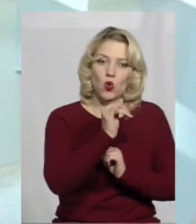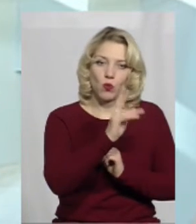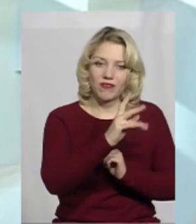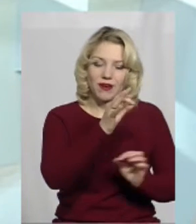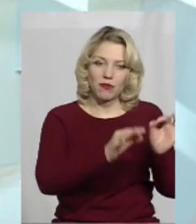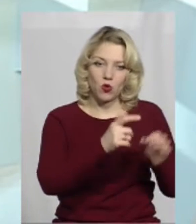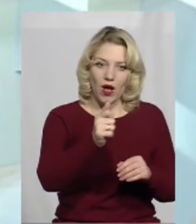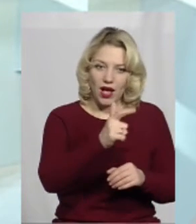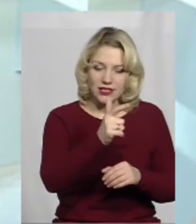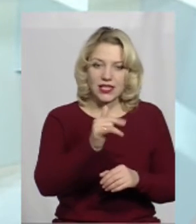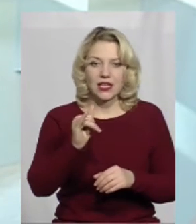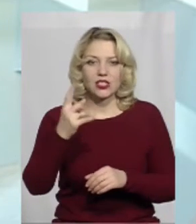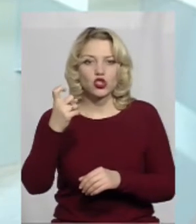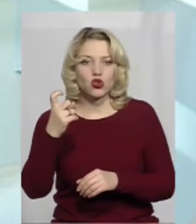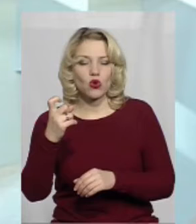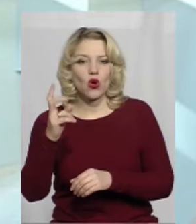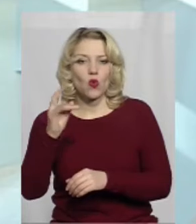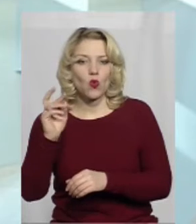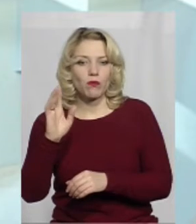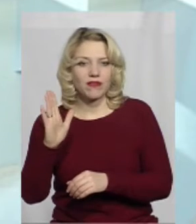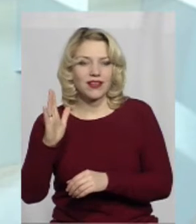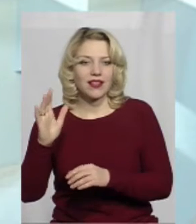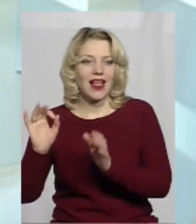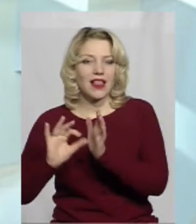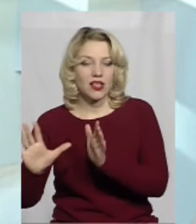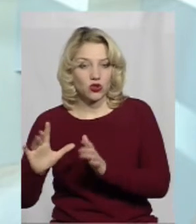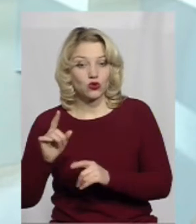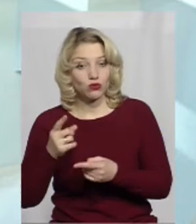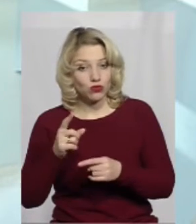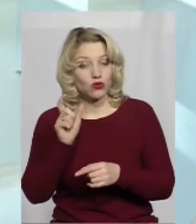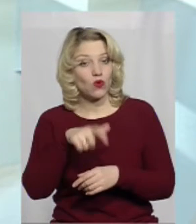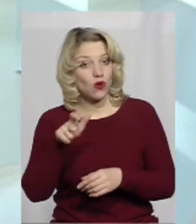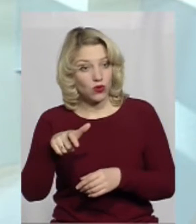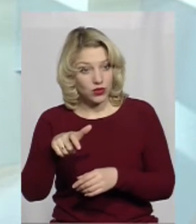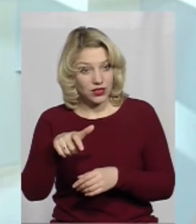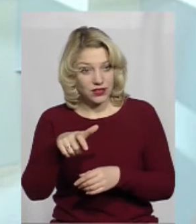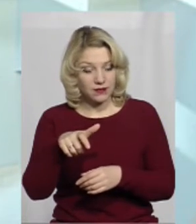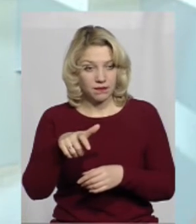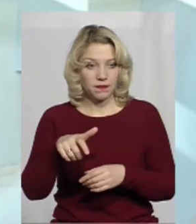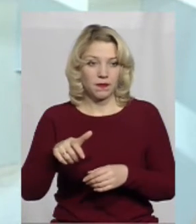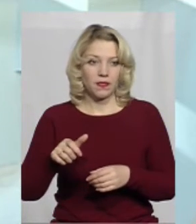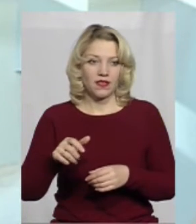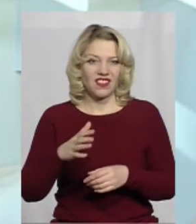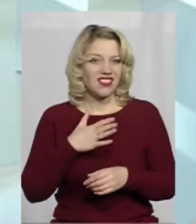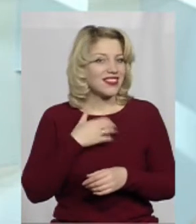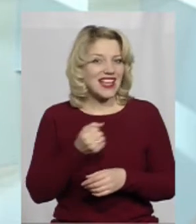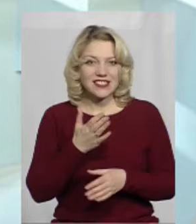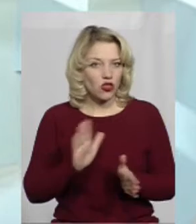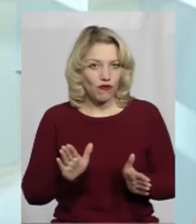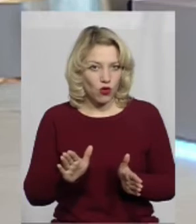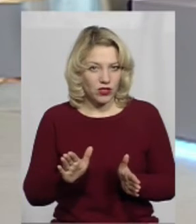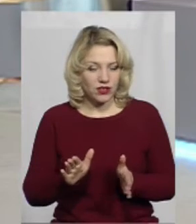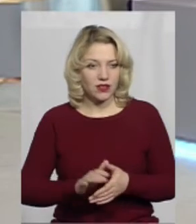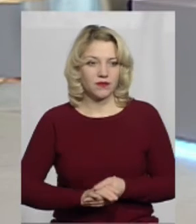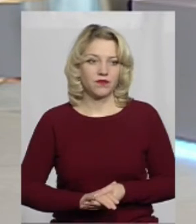150 кВт електроенергії. Тому, скажімо так, люди також є певне, скажімо, висловлює своє незадоволення, оскільки він